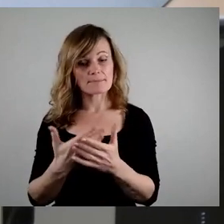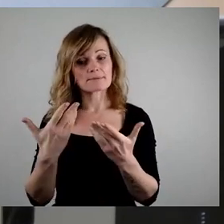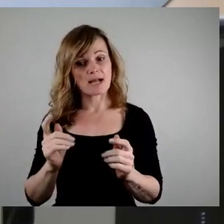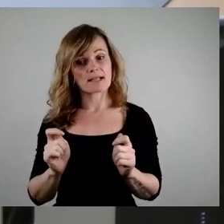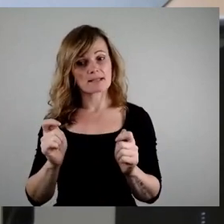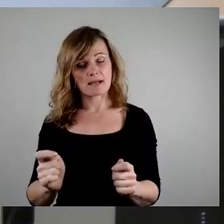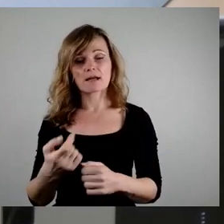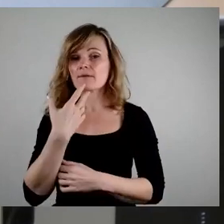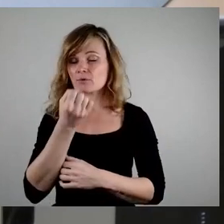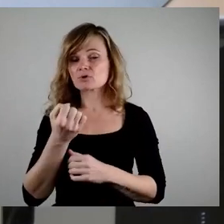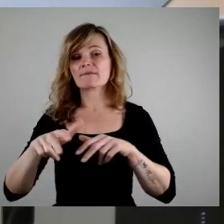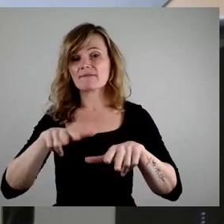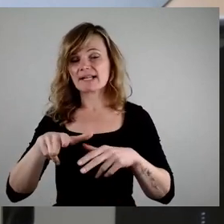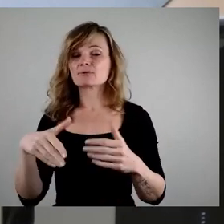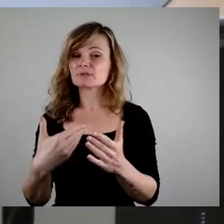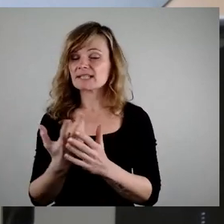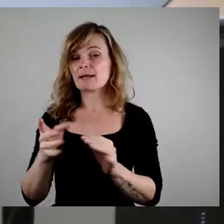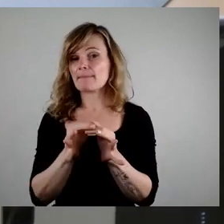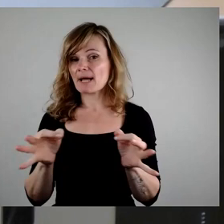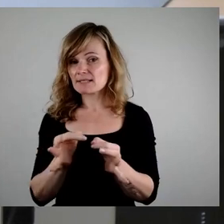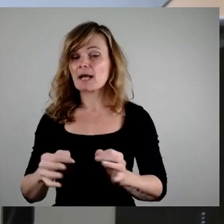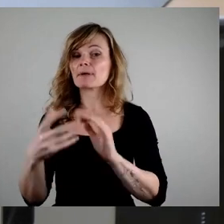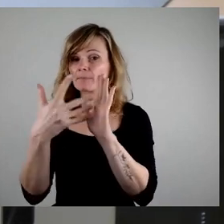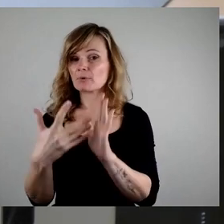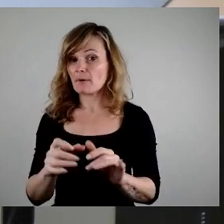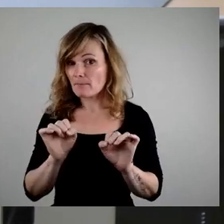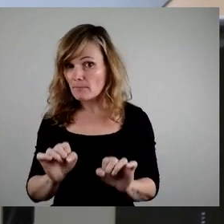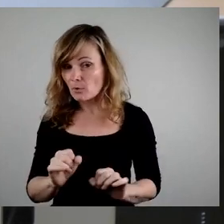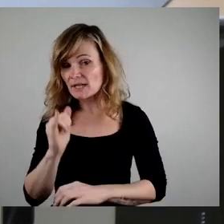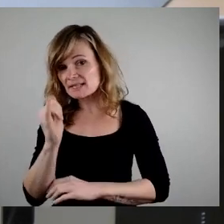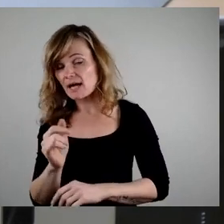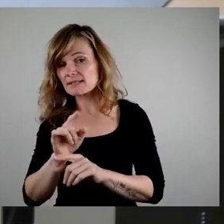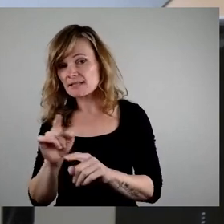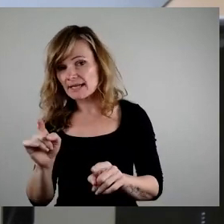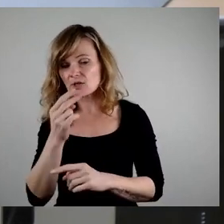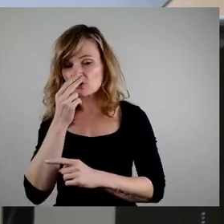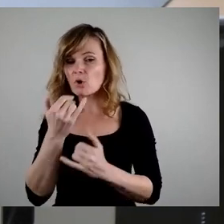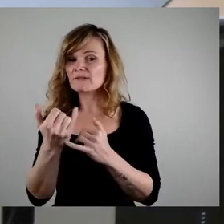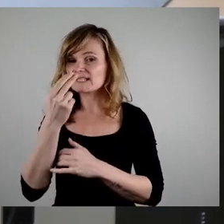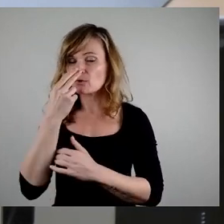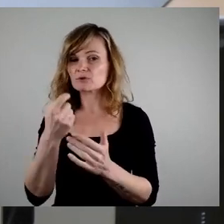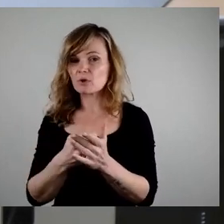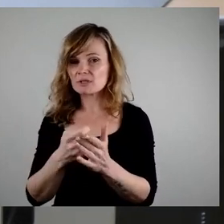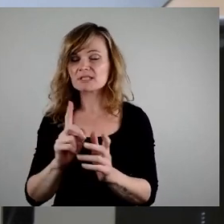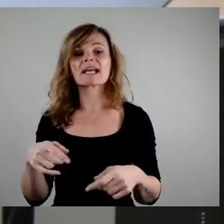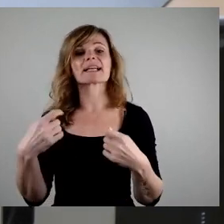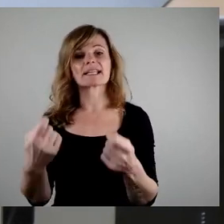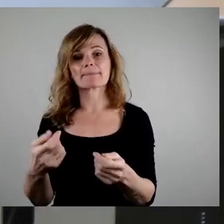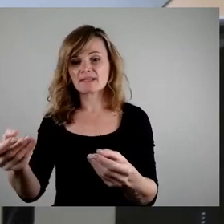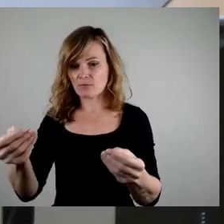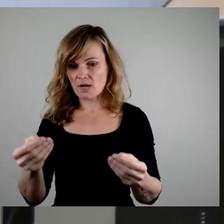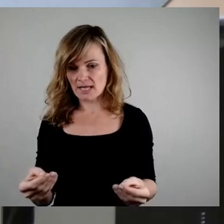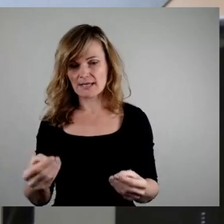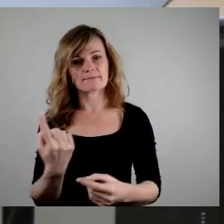Verwaltung, die Machbarkeit dieser Maßnahme zu prüfen, deren Kosten zu ermitteln und das Ergebnis dem Stadtrat vorzulegen. Wie wir